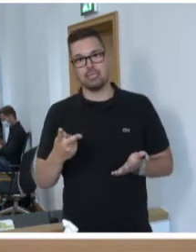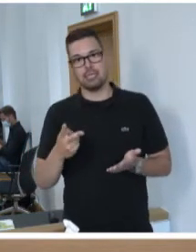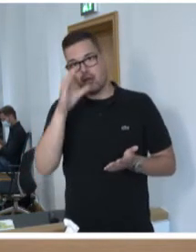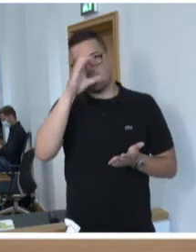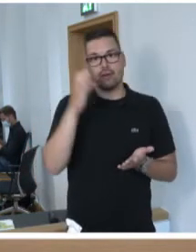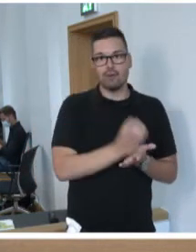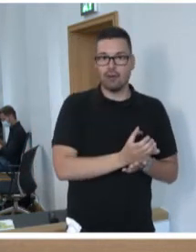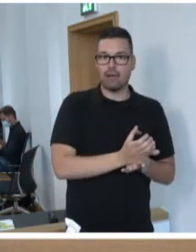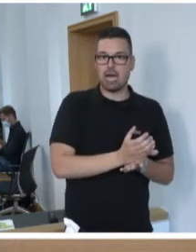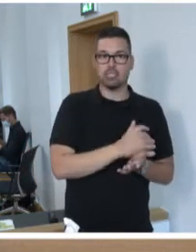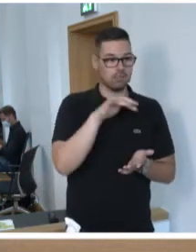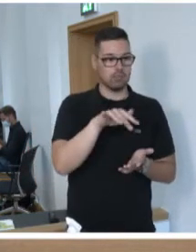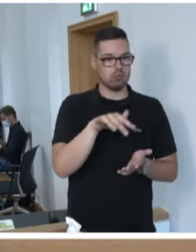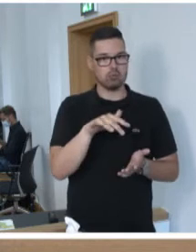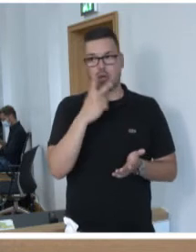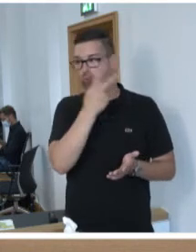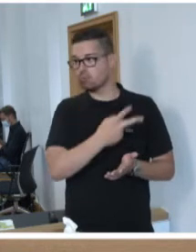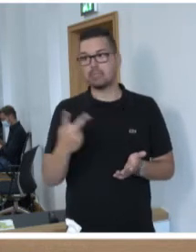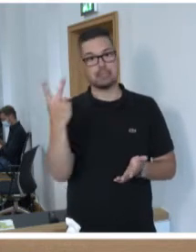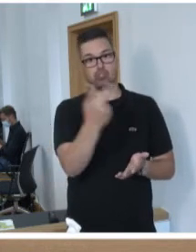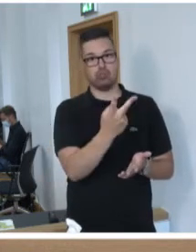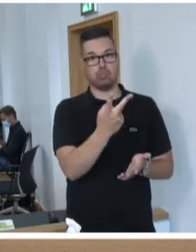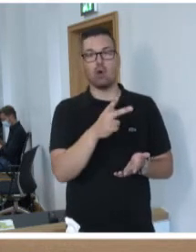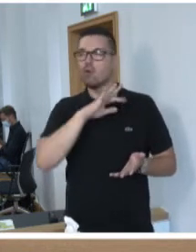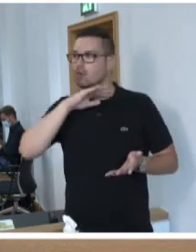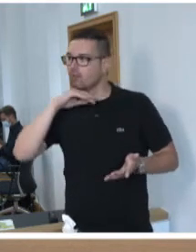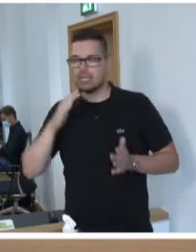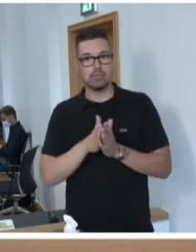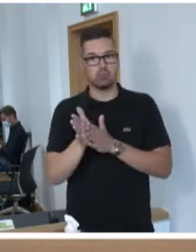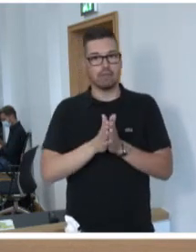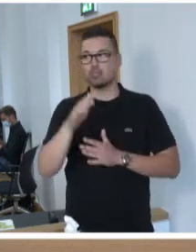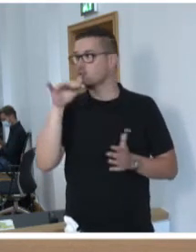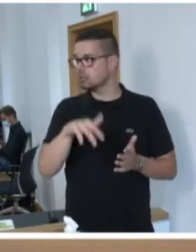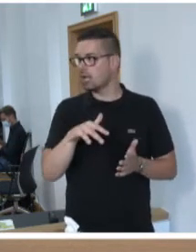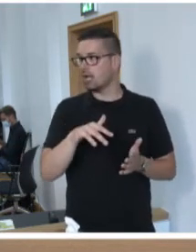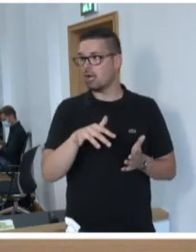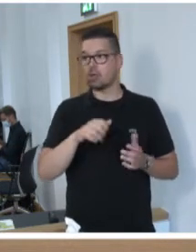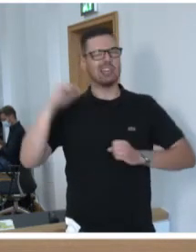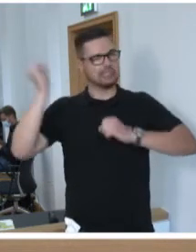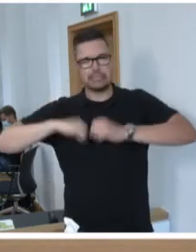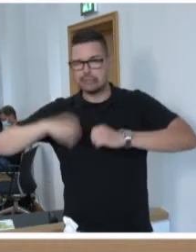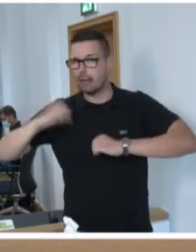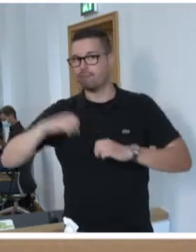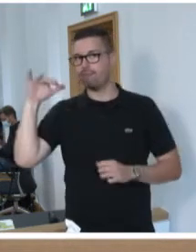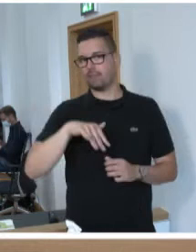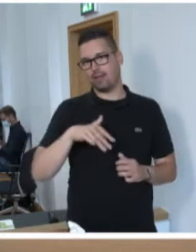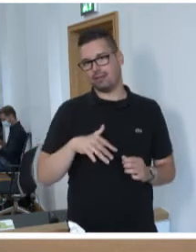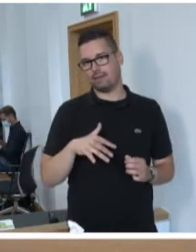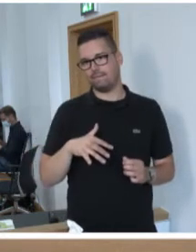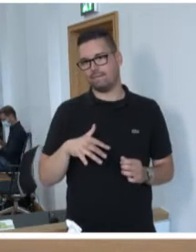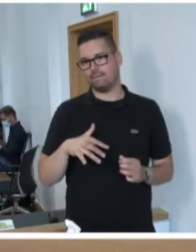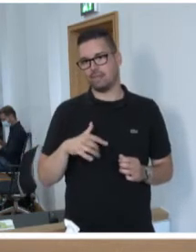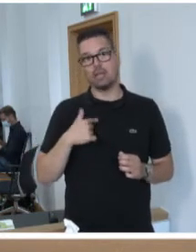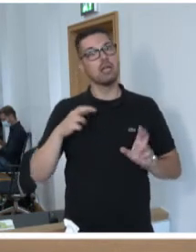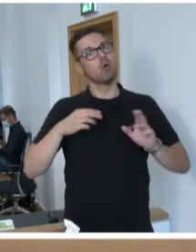Verantwortungsbewusstsein und der Umsicht auch viel, viel Engagement, ja, auch Kampfbereitschaft gibt. Davor